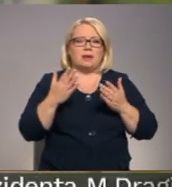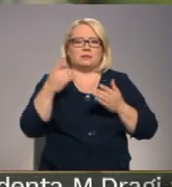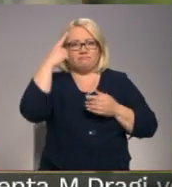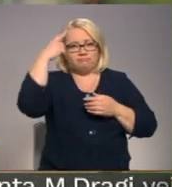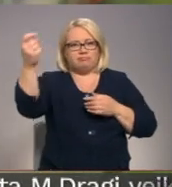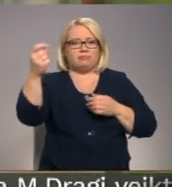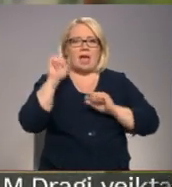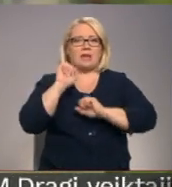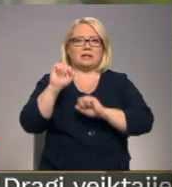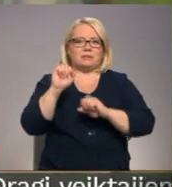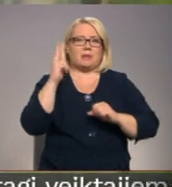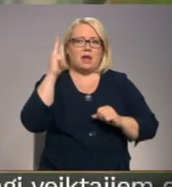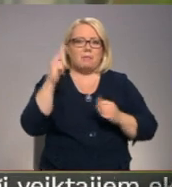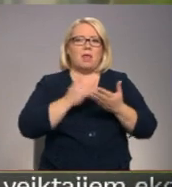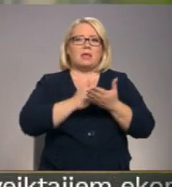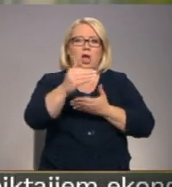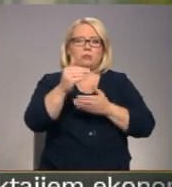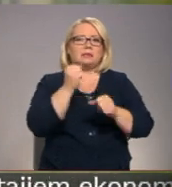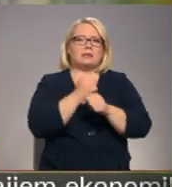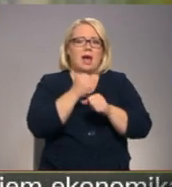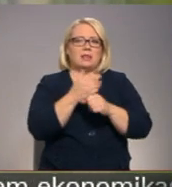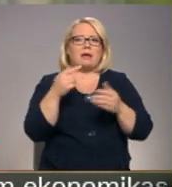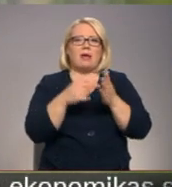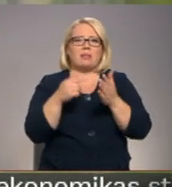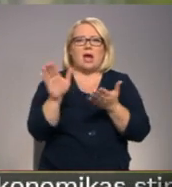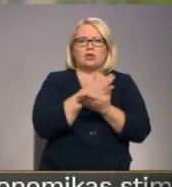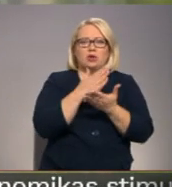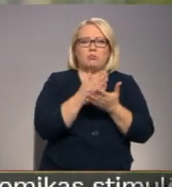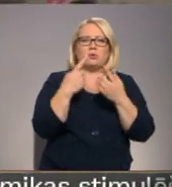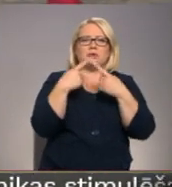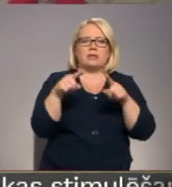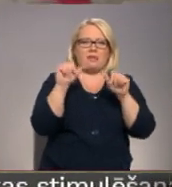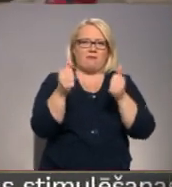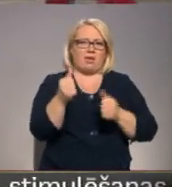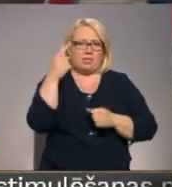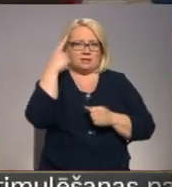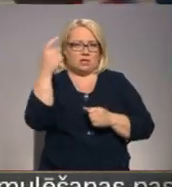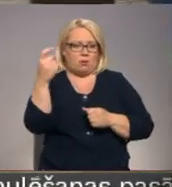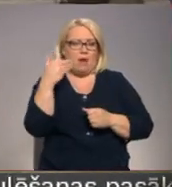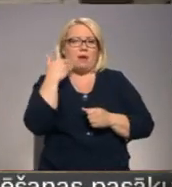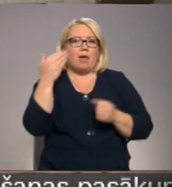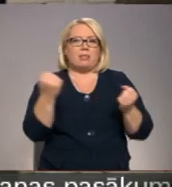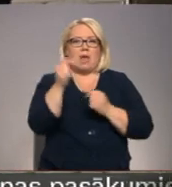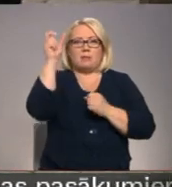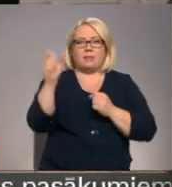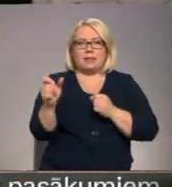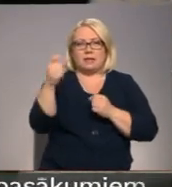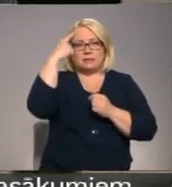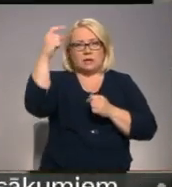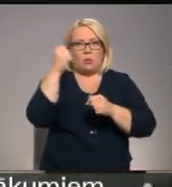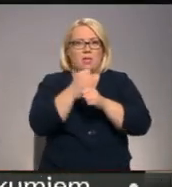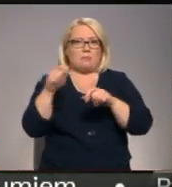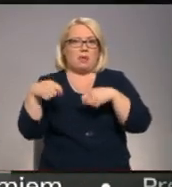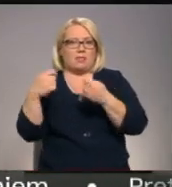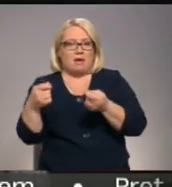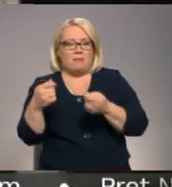Bet ir jāturpina skaidrot, ar ko trauksmes celšana atšķiras no cita veida ziņojuma. Kad darbiniekam jāziņo iekšēji darba devējumu, kad